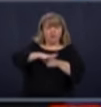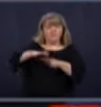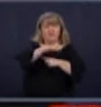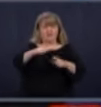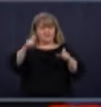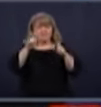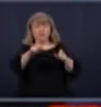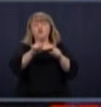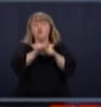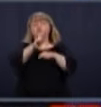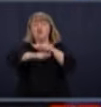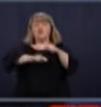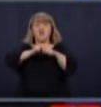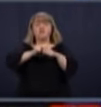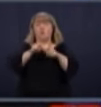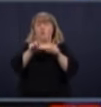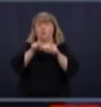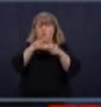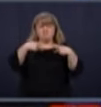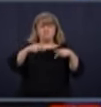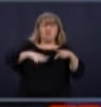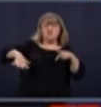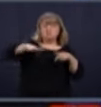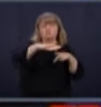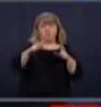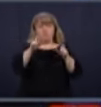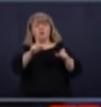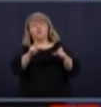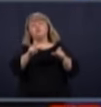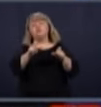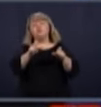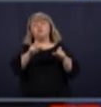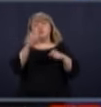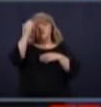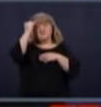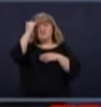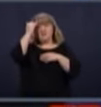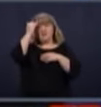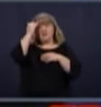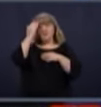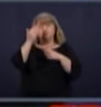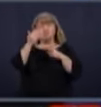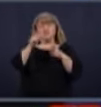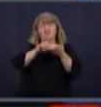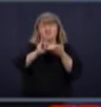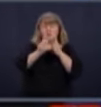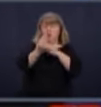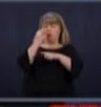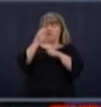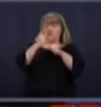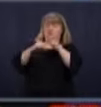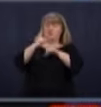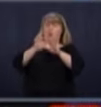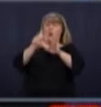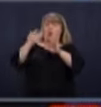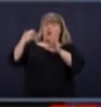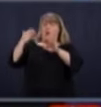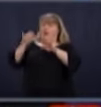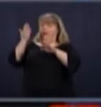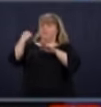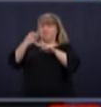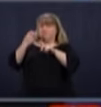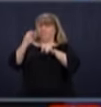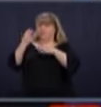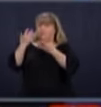nation, notre patrie. Vous savez, quand on regarde l'histoire de notre nation, ça n pas toujours été